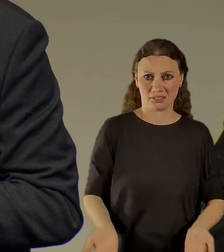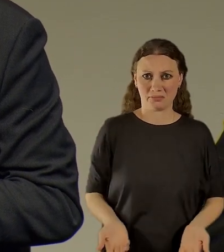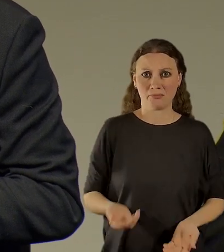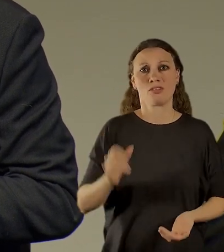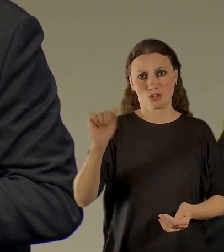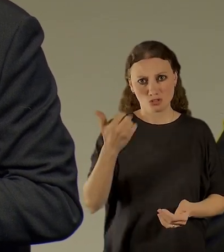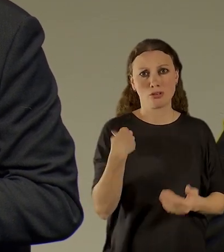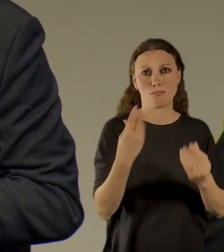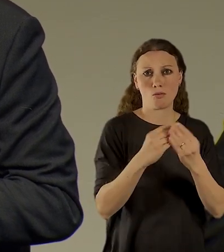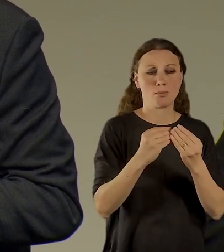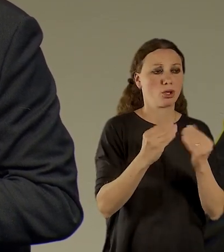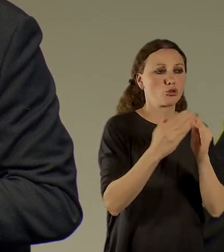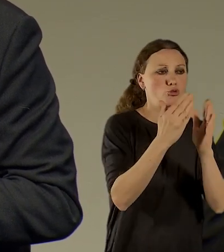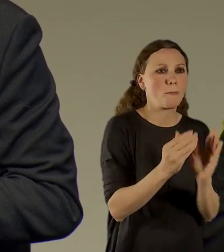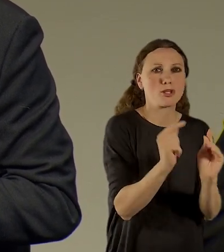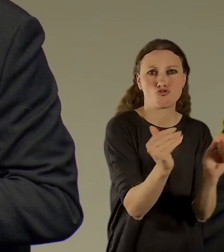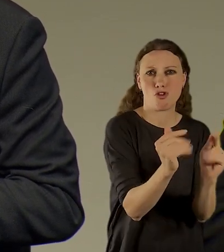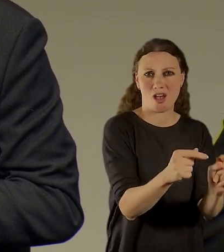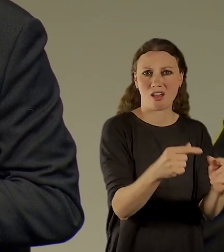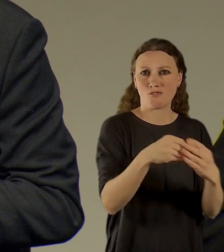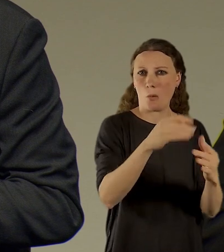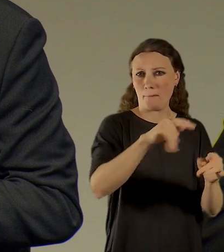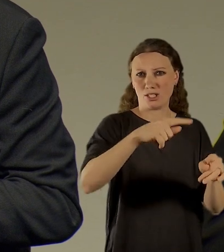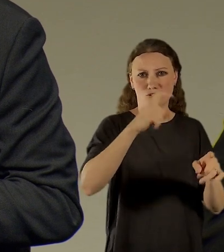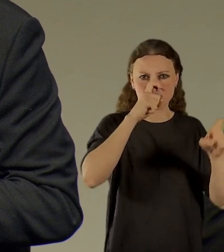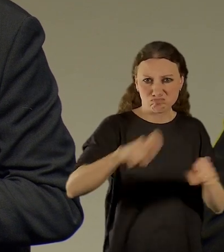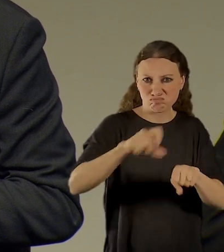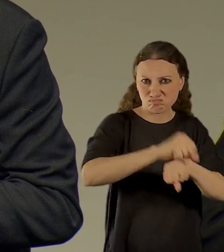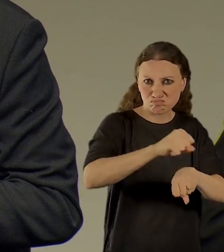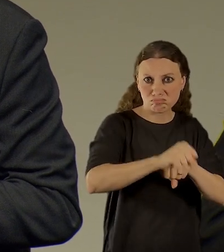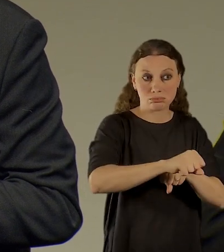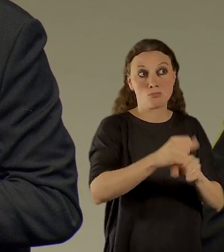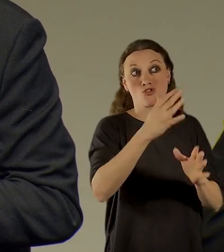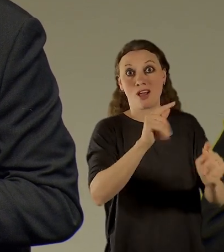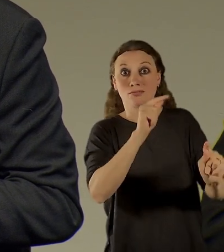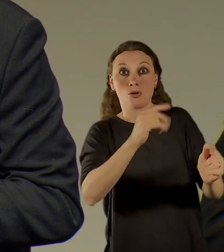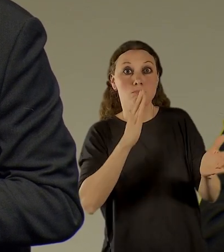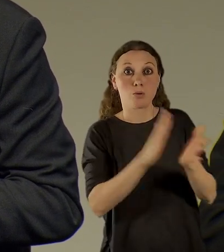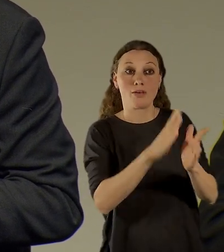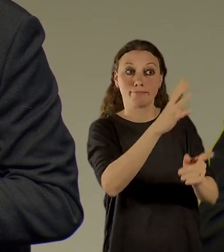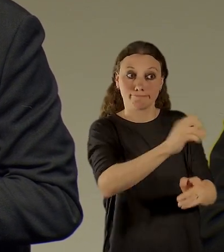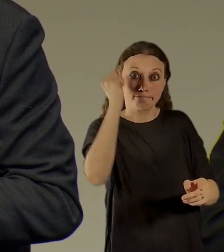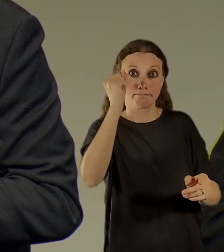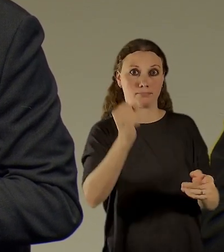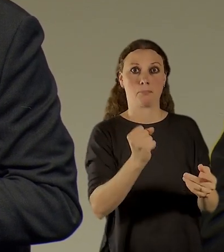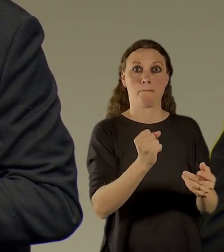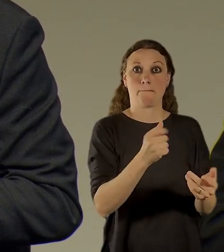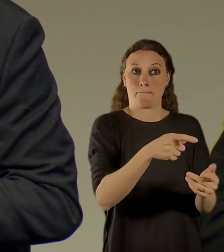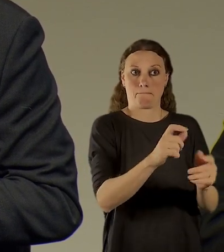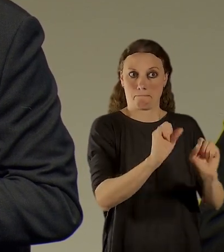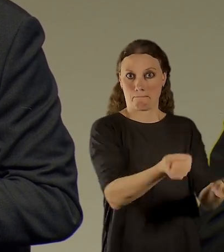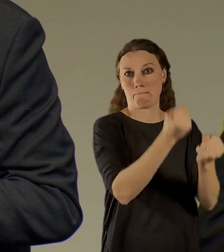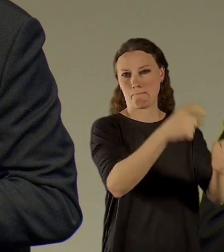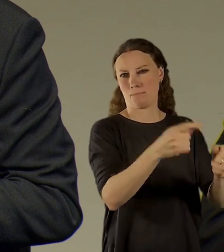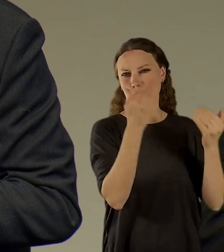mluvili, jako zase další místo deprese, možná časem se povede vytvořit něco většího na místě,